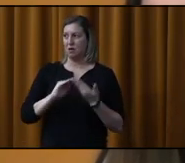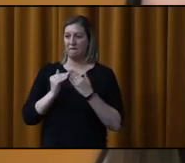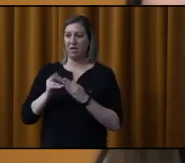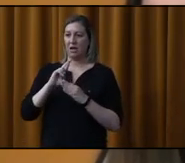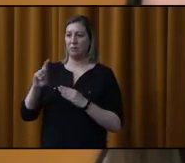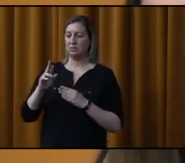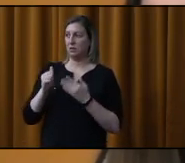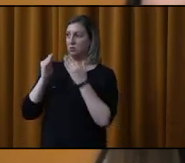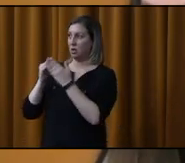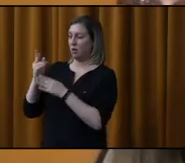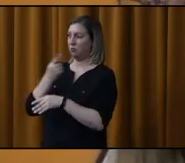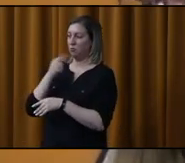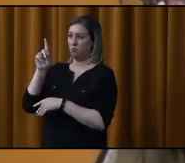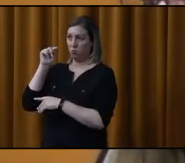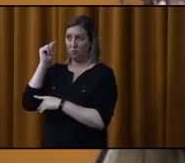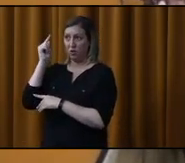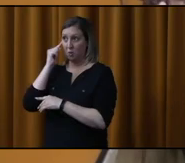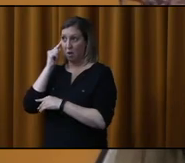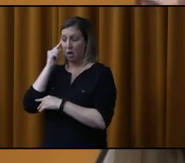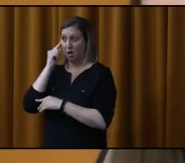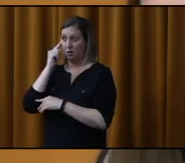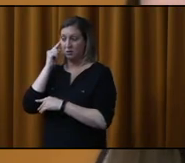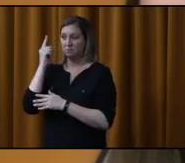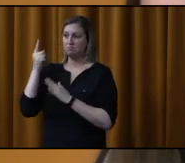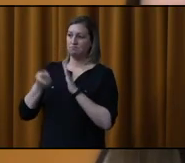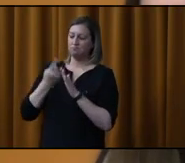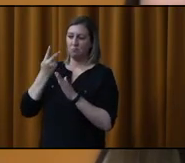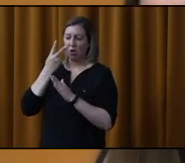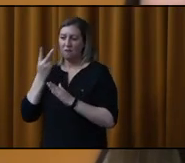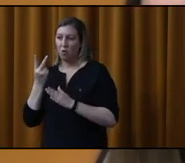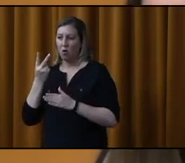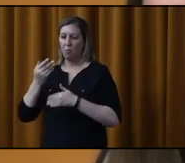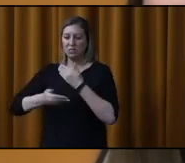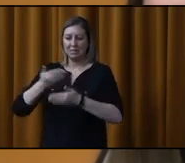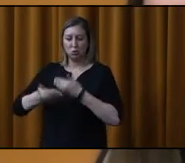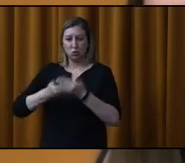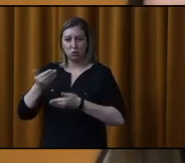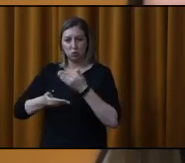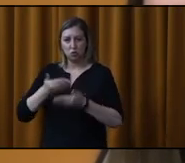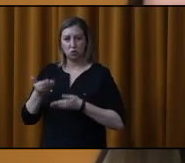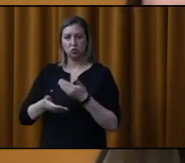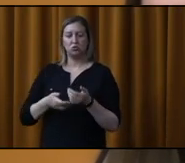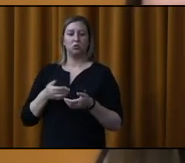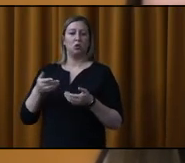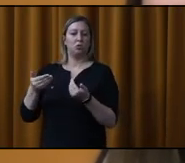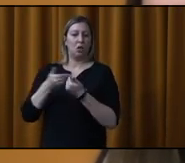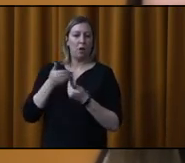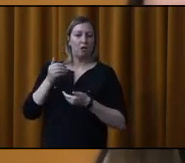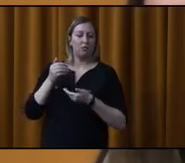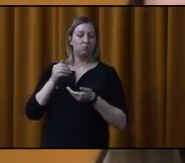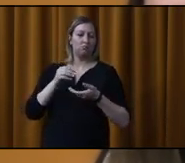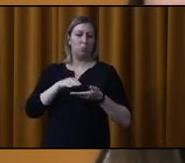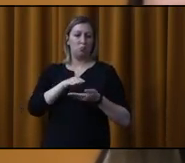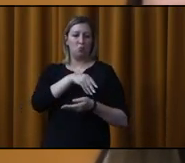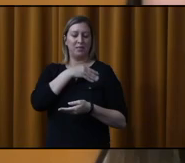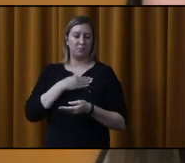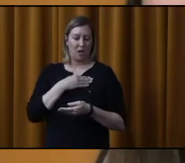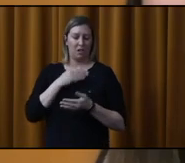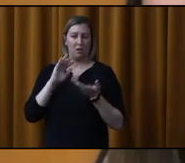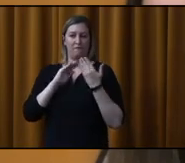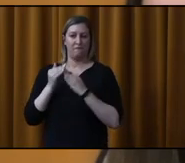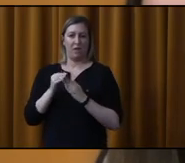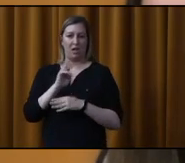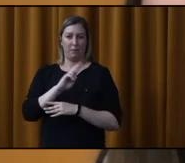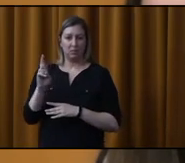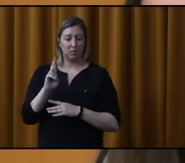demande au gouvernement provincial de revoir son processus d'accompagnement et de gestion des demandes municipales à ce sujet. Et que la Ville de Repentigny